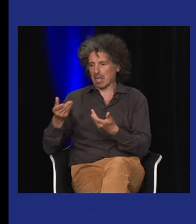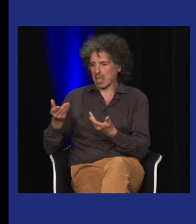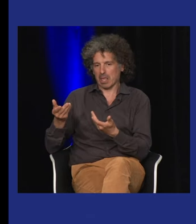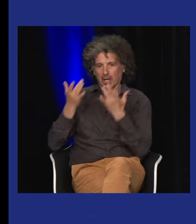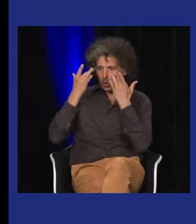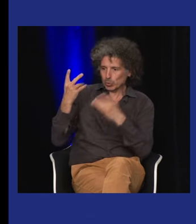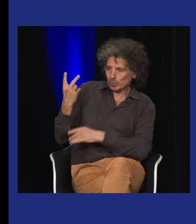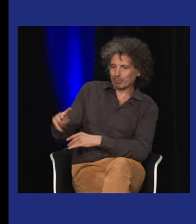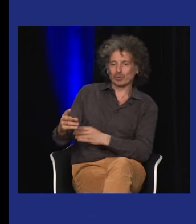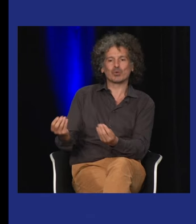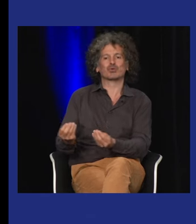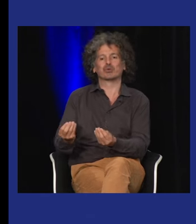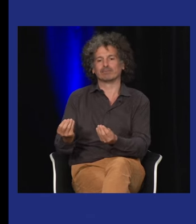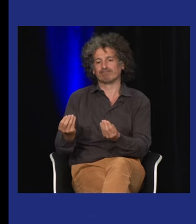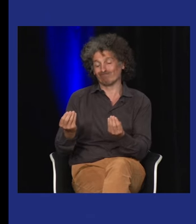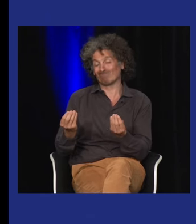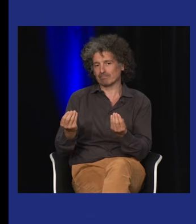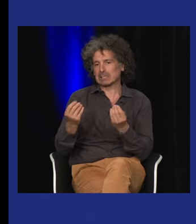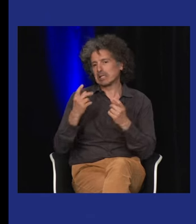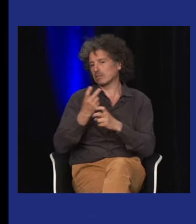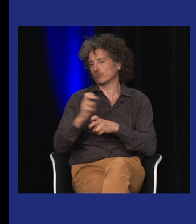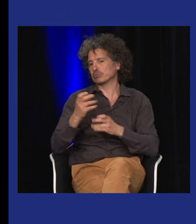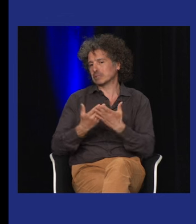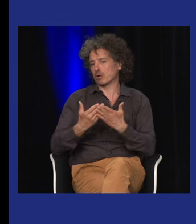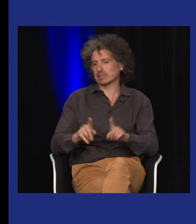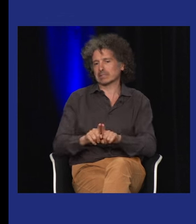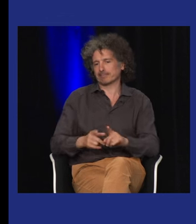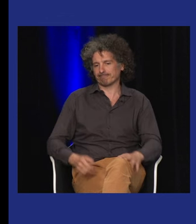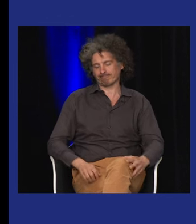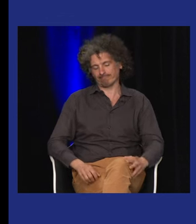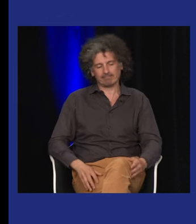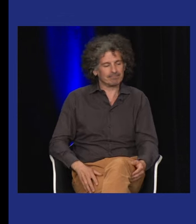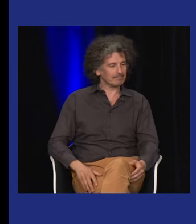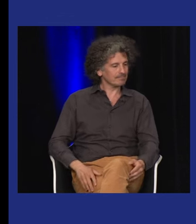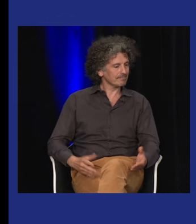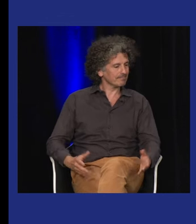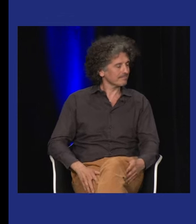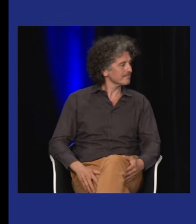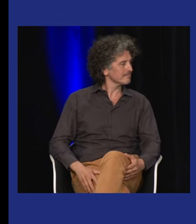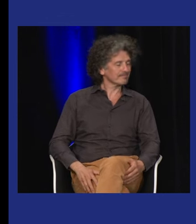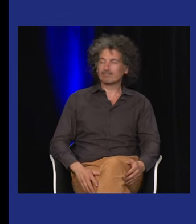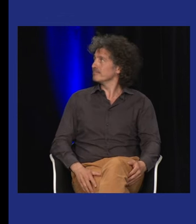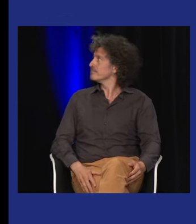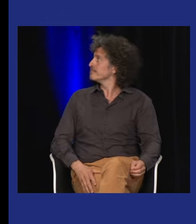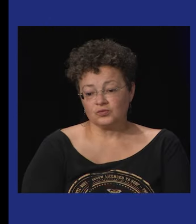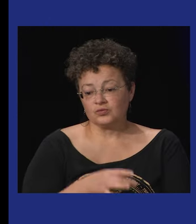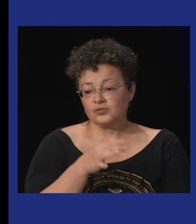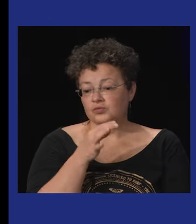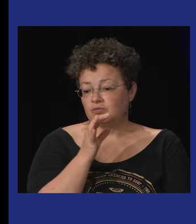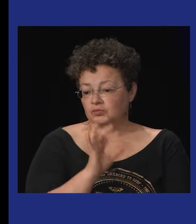donc l'accessibilité d'accord mais il y a aussi certains dangers qui peuvent être